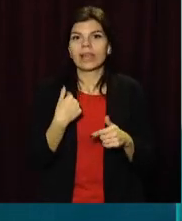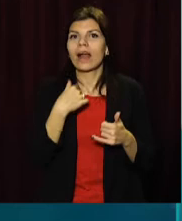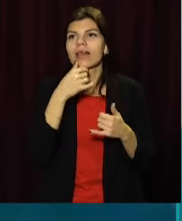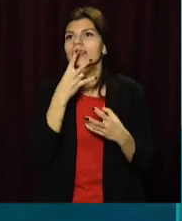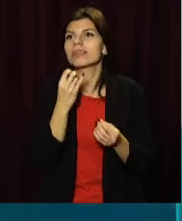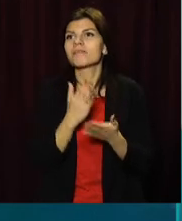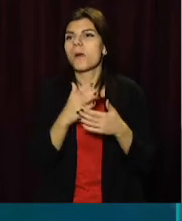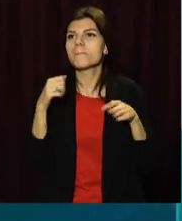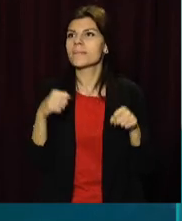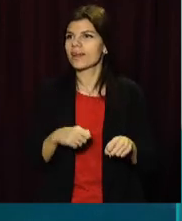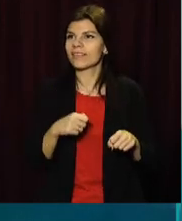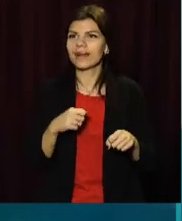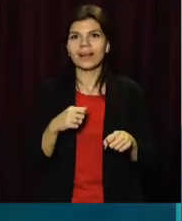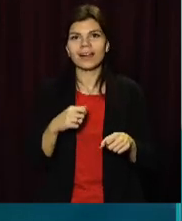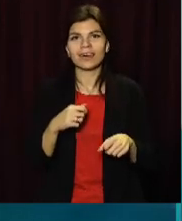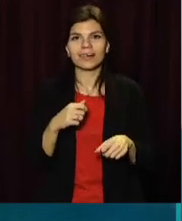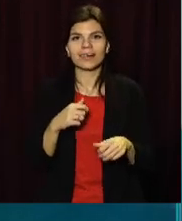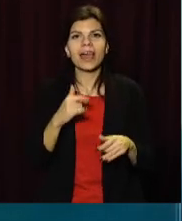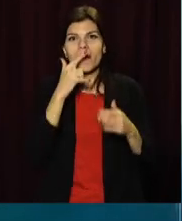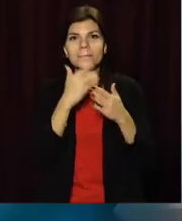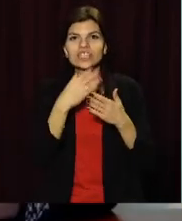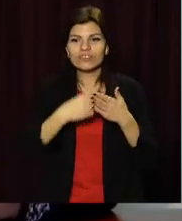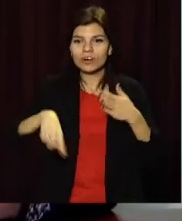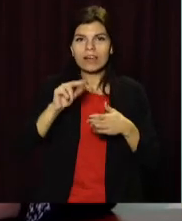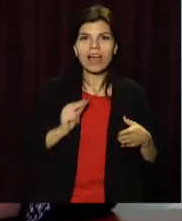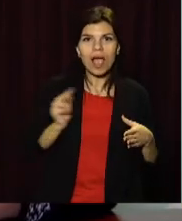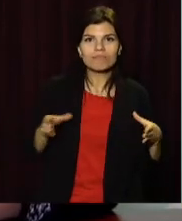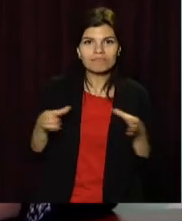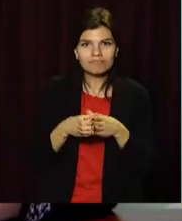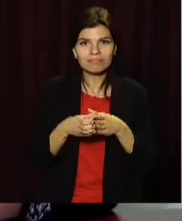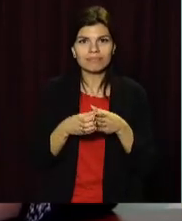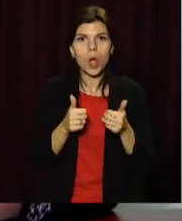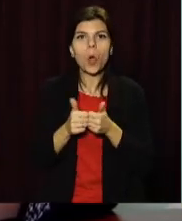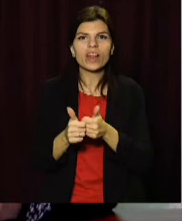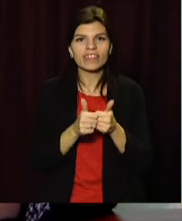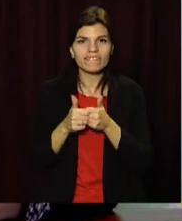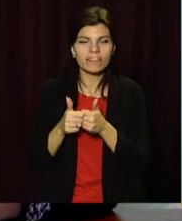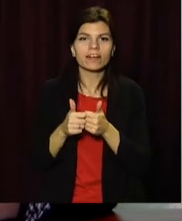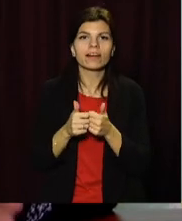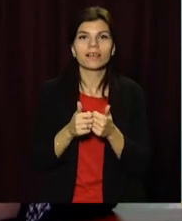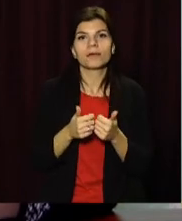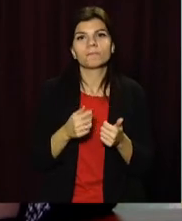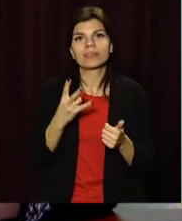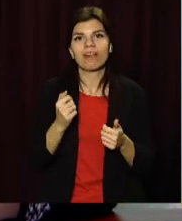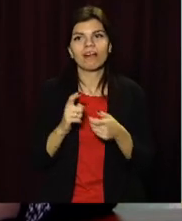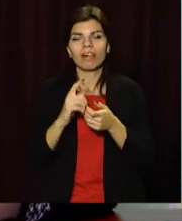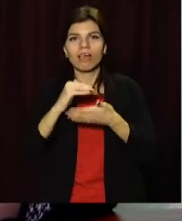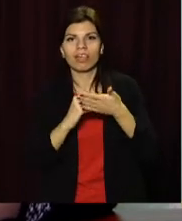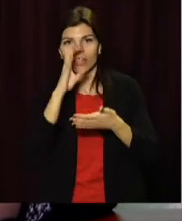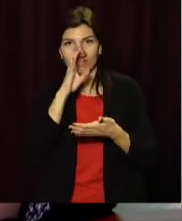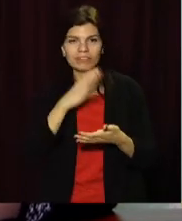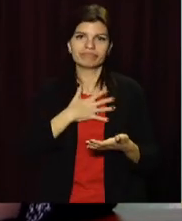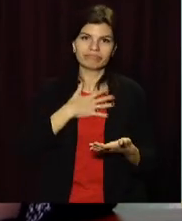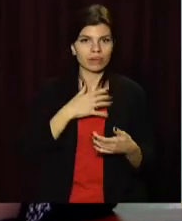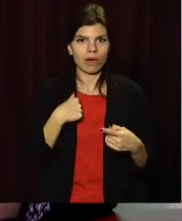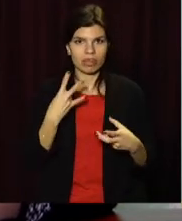морального і перед своїм колективом виступити на низькому рівні, і